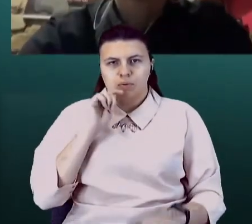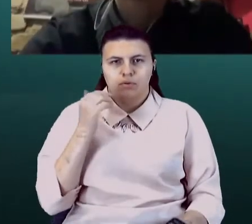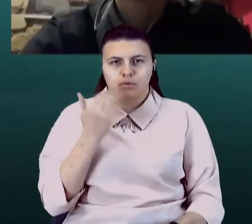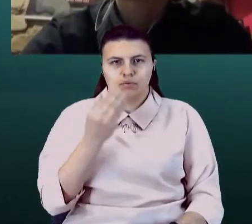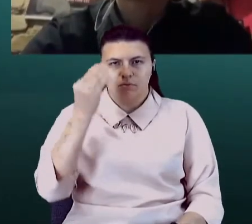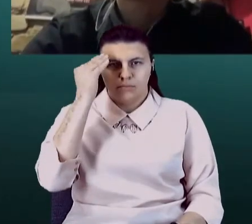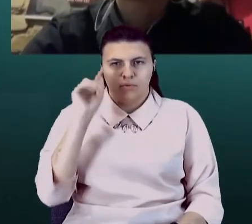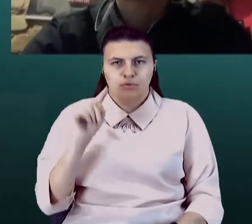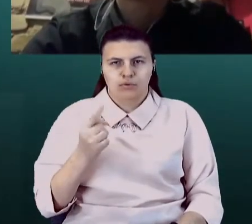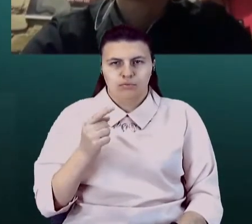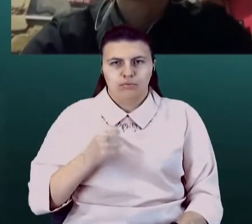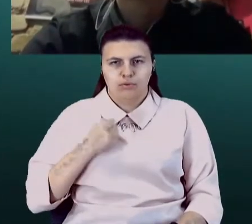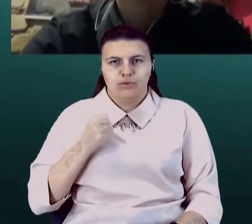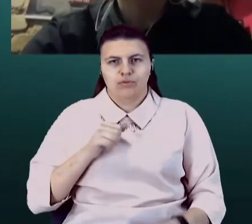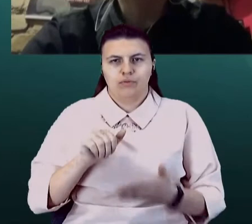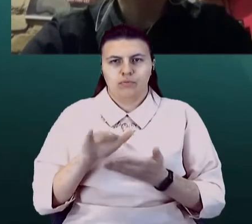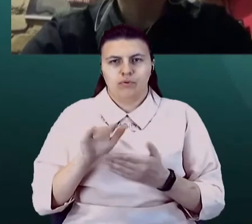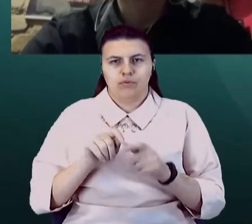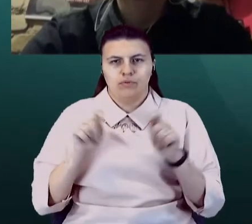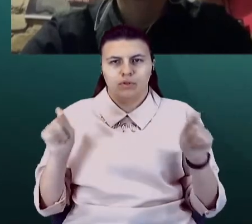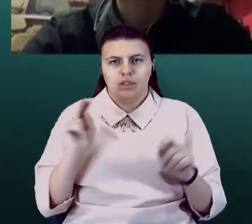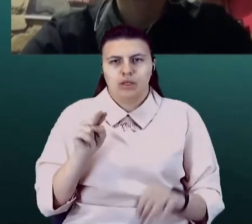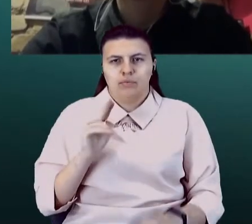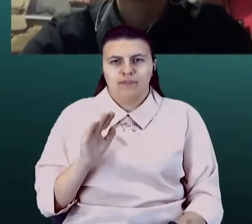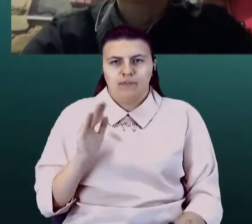бойовики відмовились відкривати КПВВ зі свого боку?